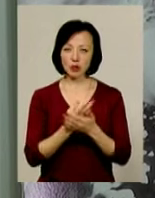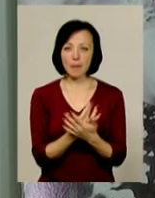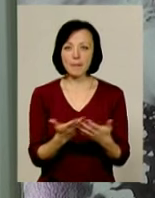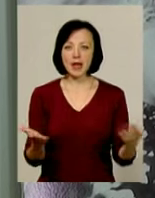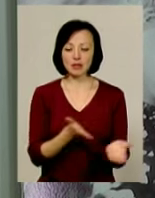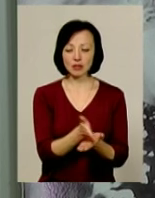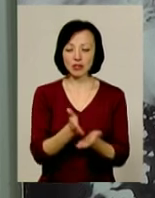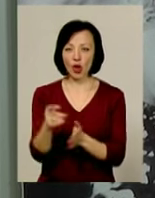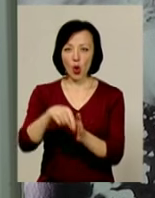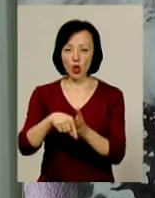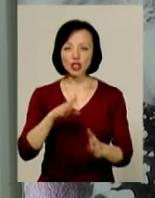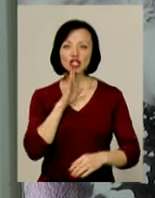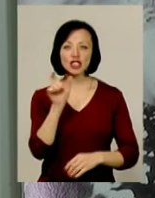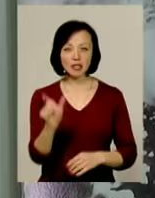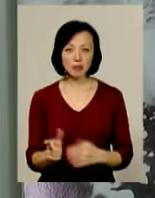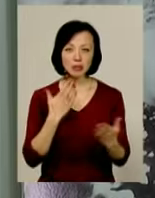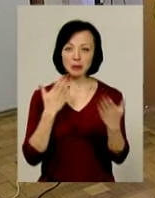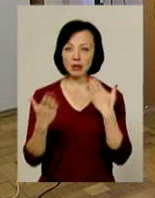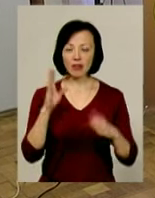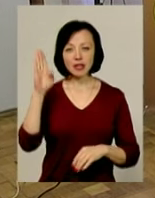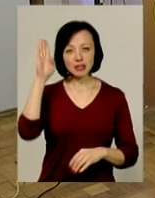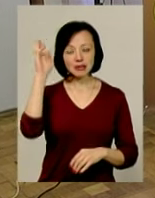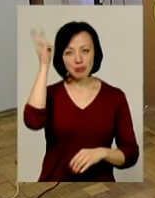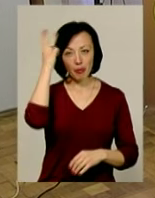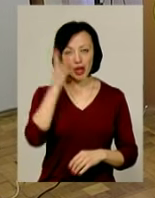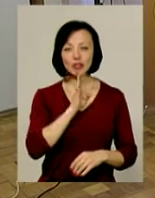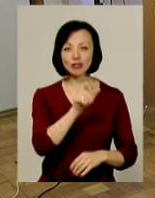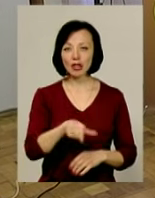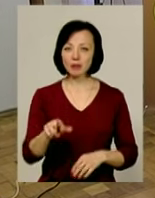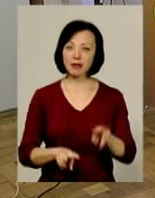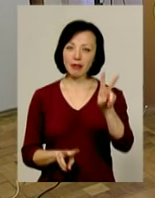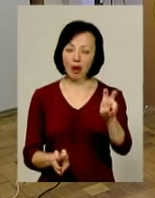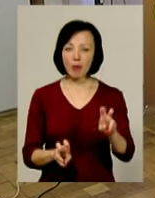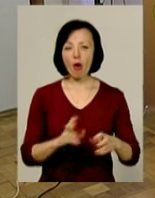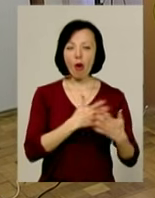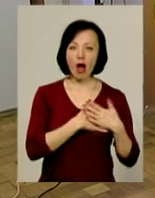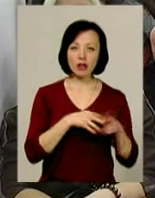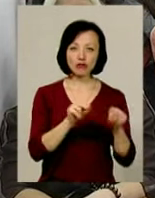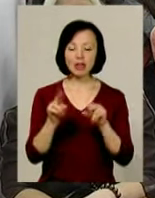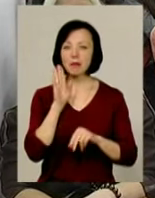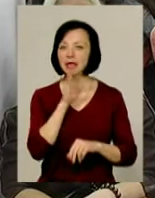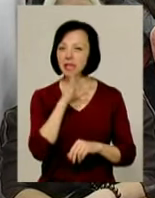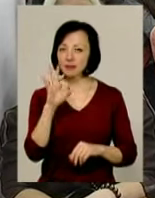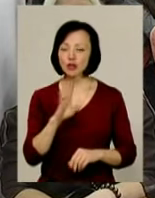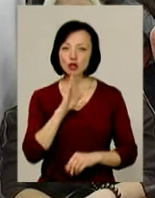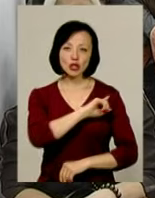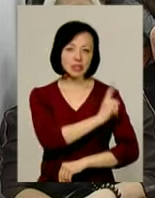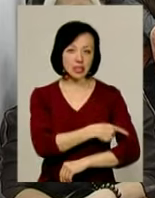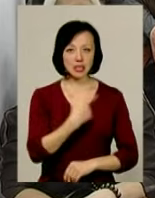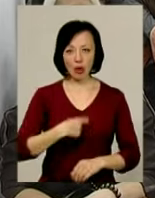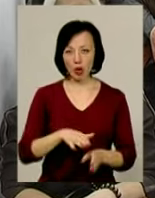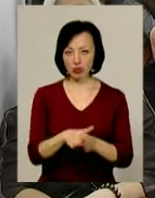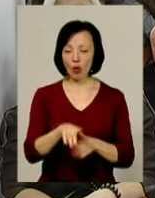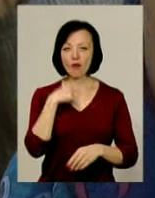безліч ролей жінки, а й поспілкувалася з хмельничанками на вічні теми – про кохання, щастя, материнство, жіночу силу та самореалізацію.